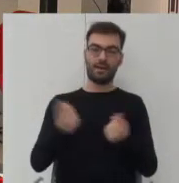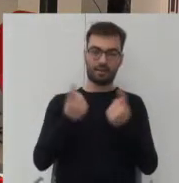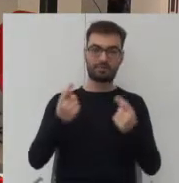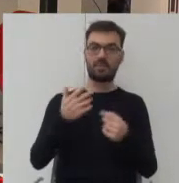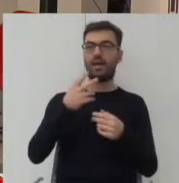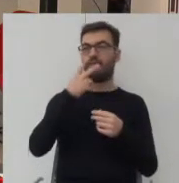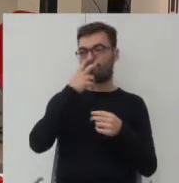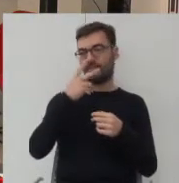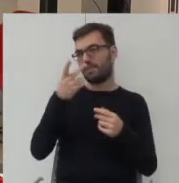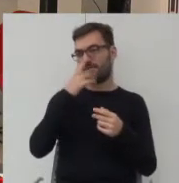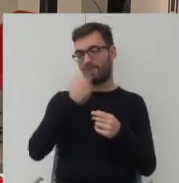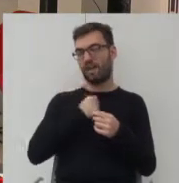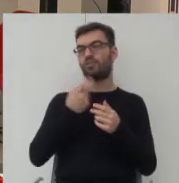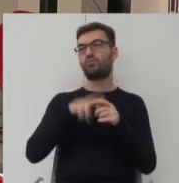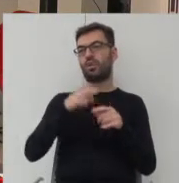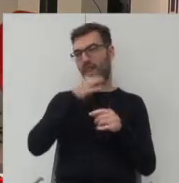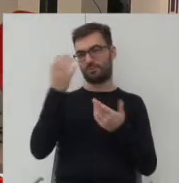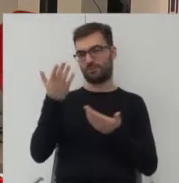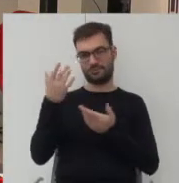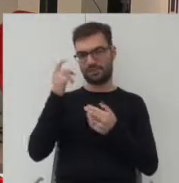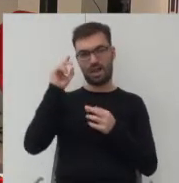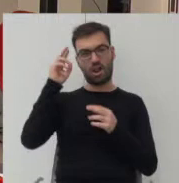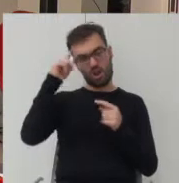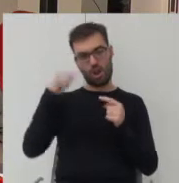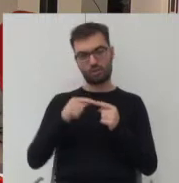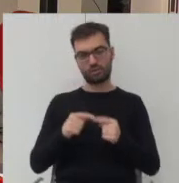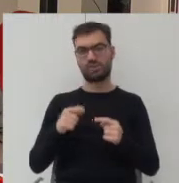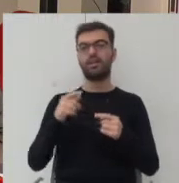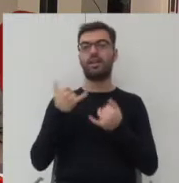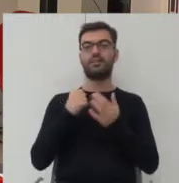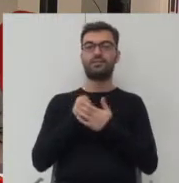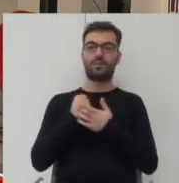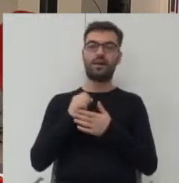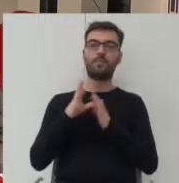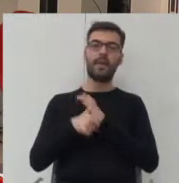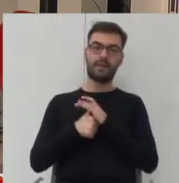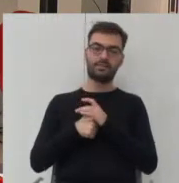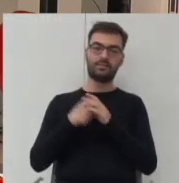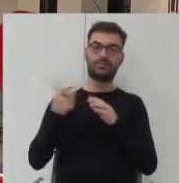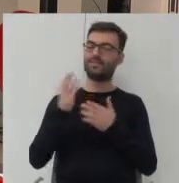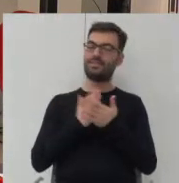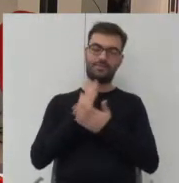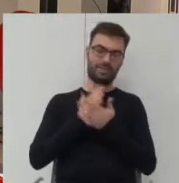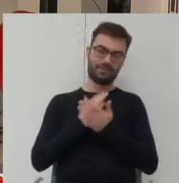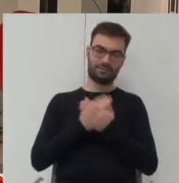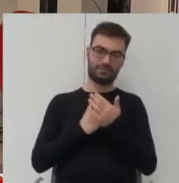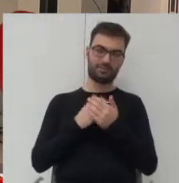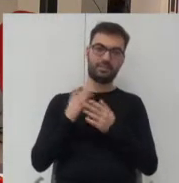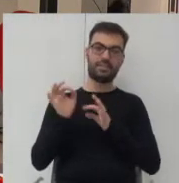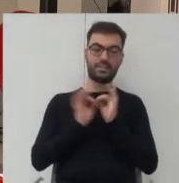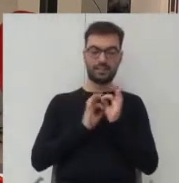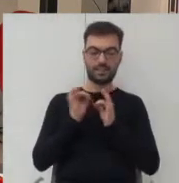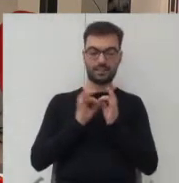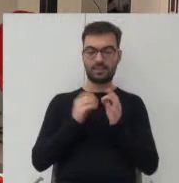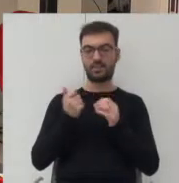które jest bardziej racjonalne inną kwestią jest że przez miasto to przemiana również niewiara że te zaoszczędzone